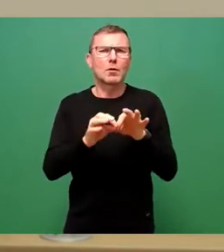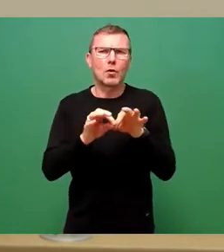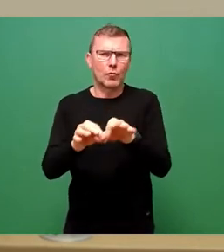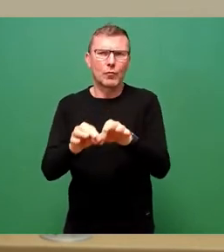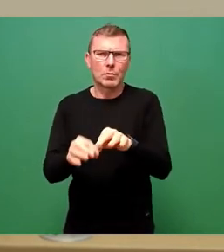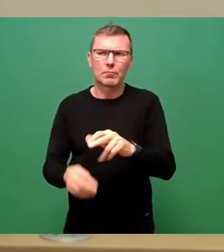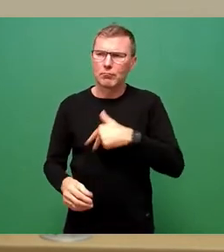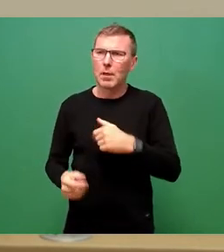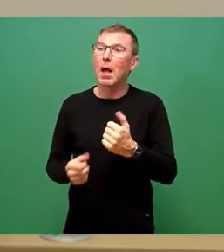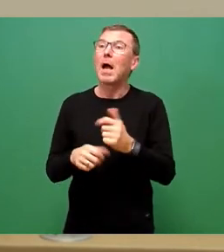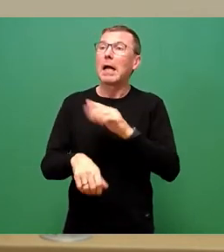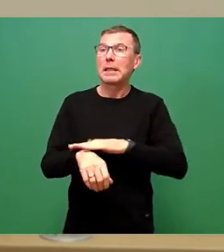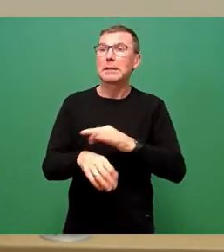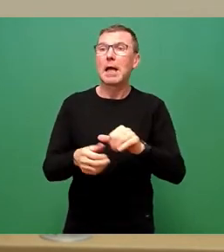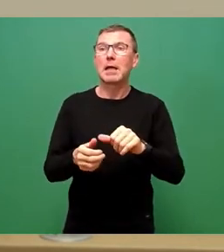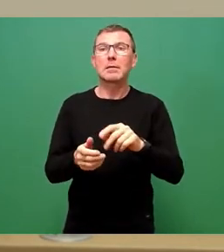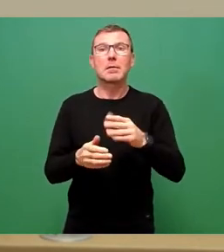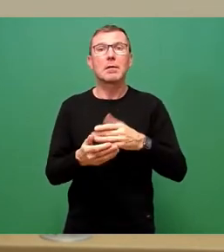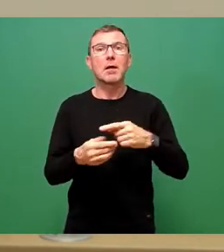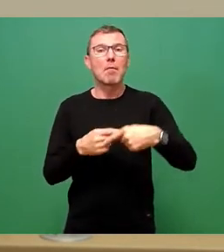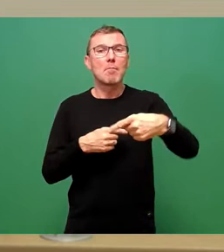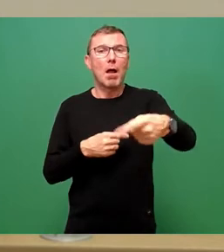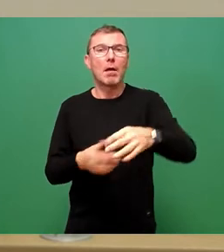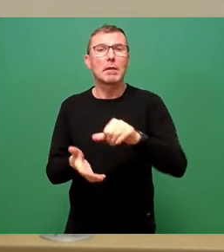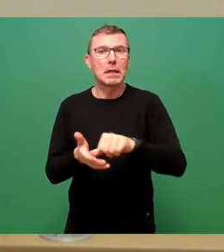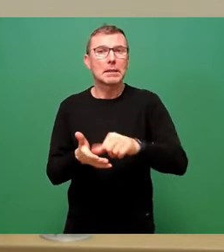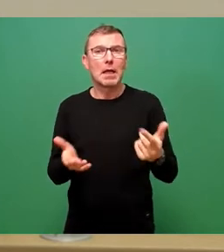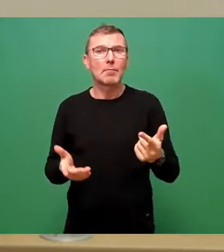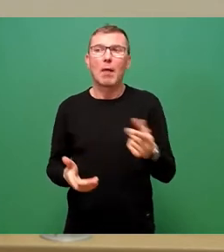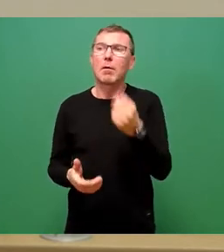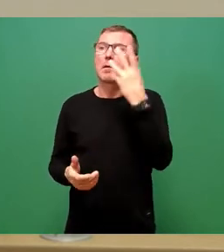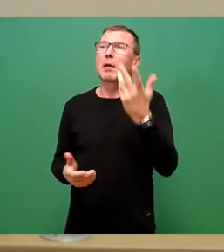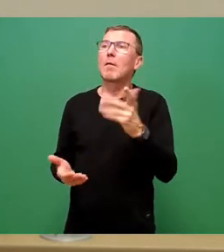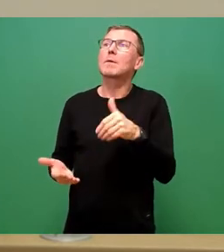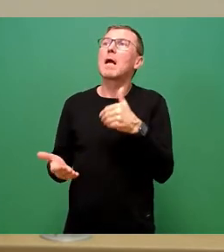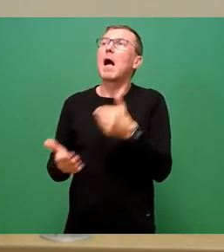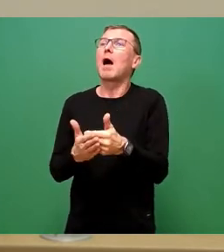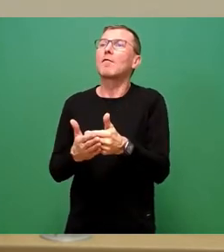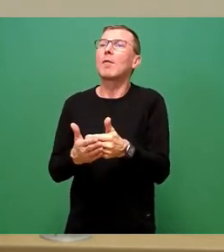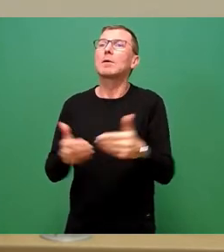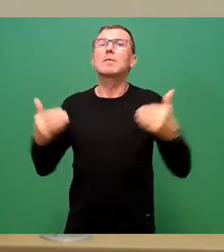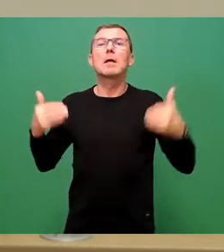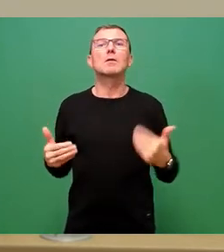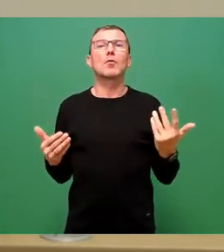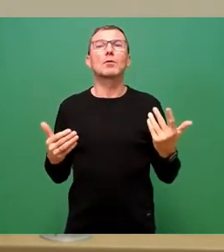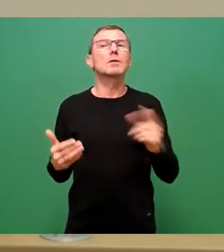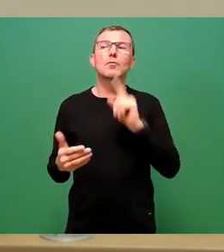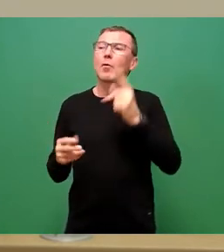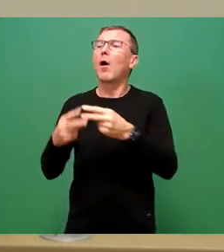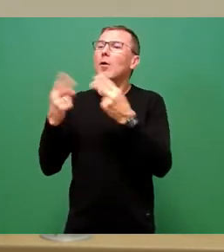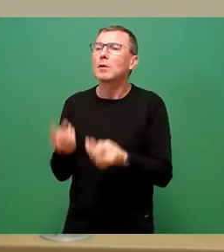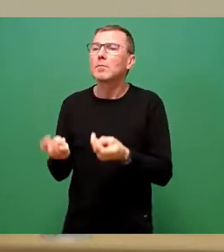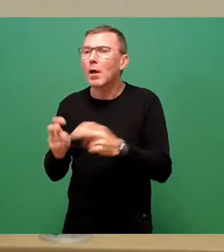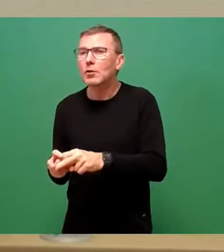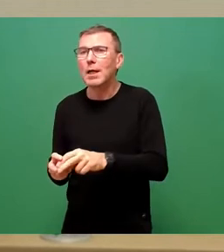der Zeitplan ist sportlich, aber das Ziel muss es ja sein, auch hinsichtlich der Aufgabe, die sich hinter dem Konzept verbirgt, das ist ja nicht nur ein Konzept machen, sondern es geht darum, das